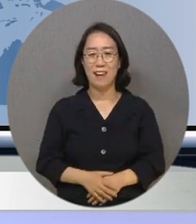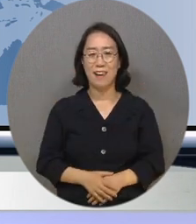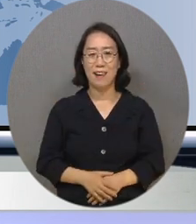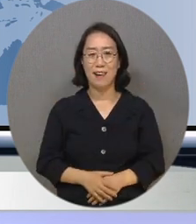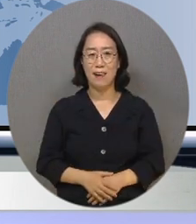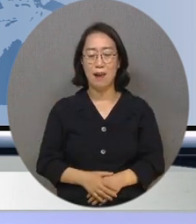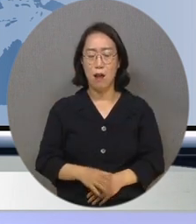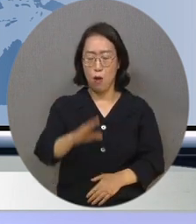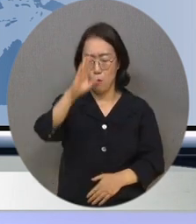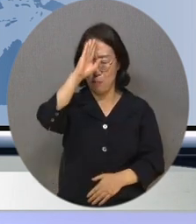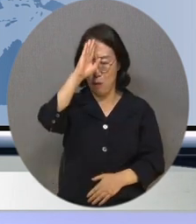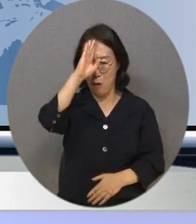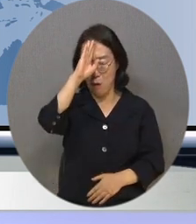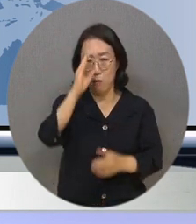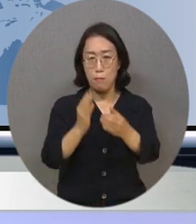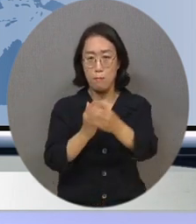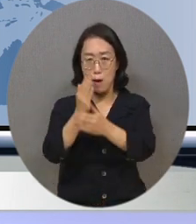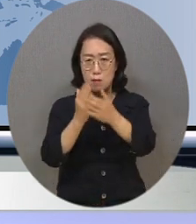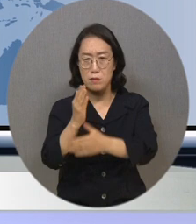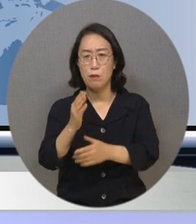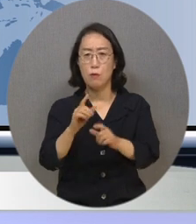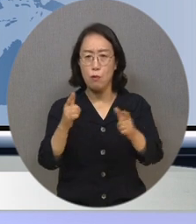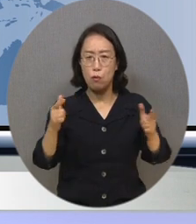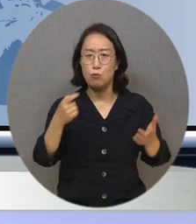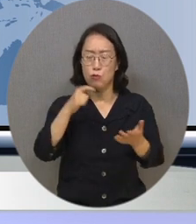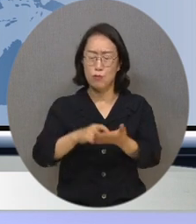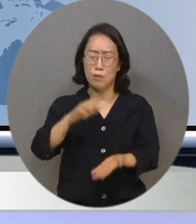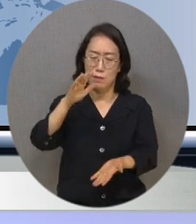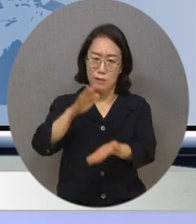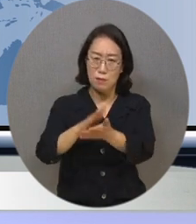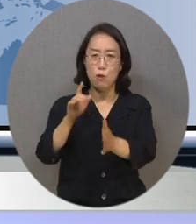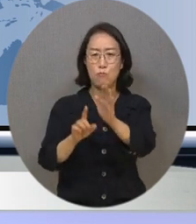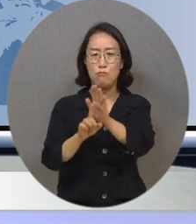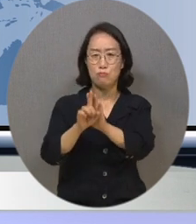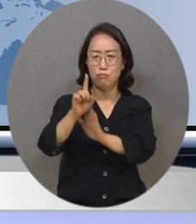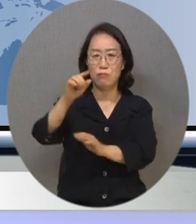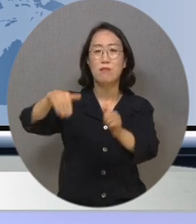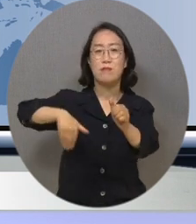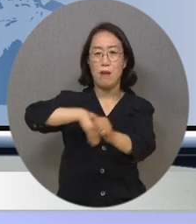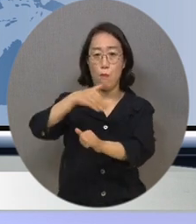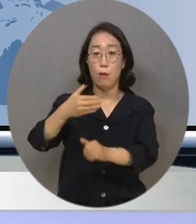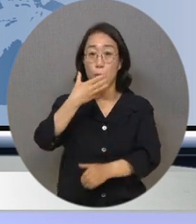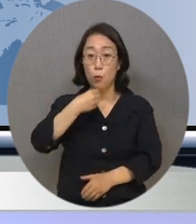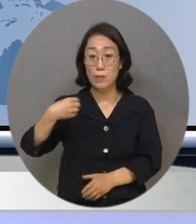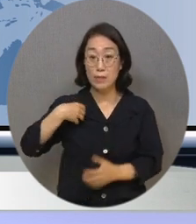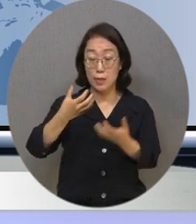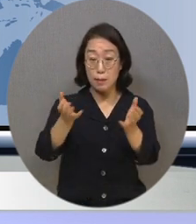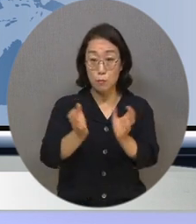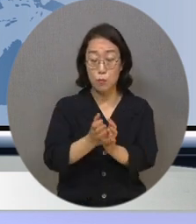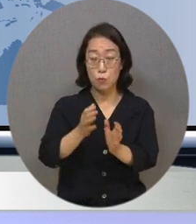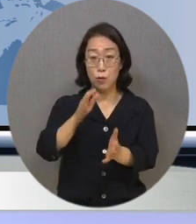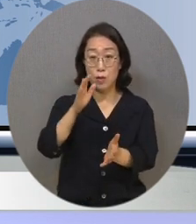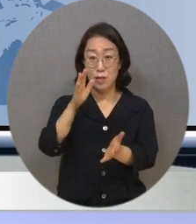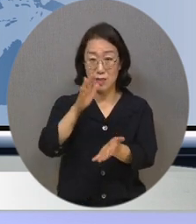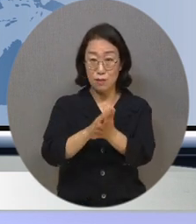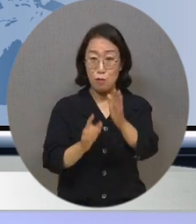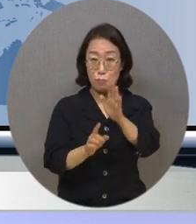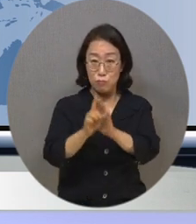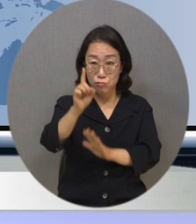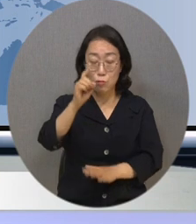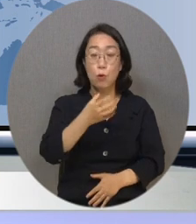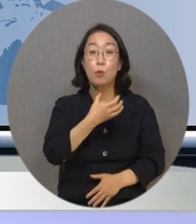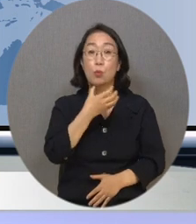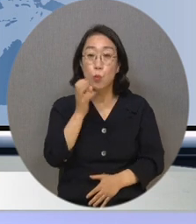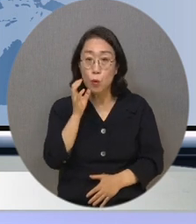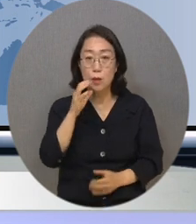열사평과 같은 각종 온열 질환에 노출되기 쉬운 계절인데요. 보건복지부는 폭염에 대비해 어르신과